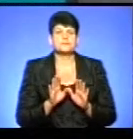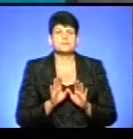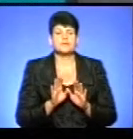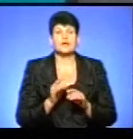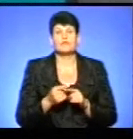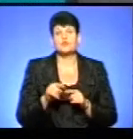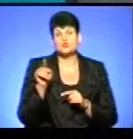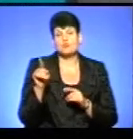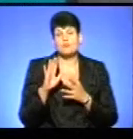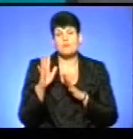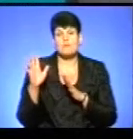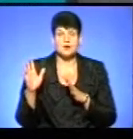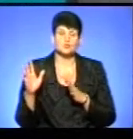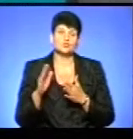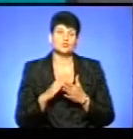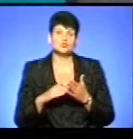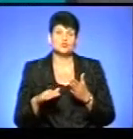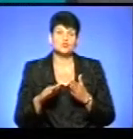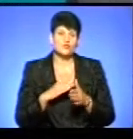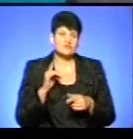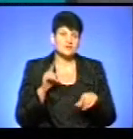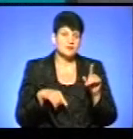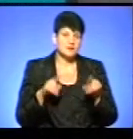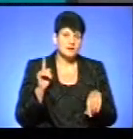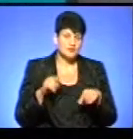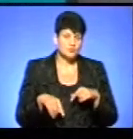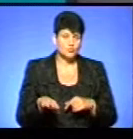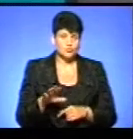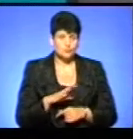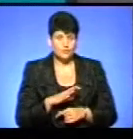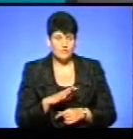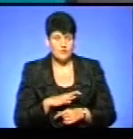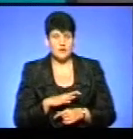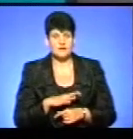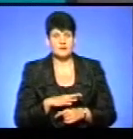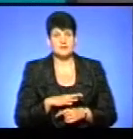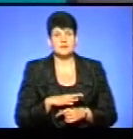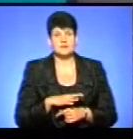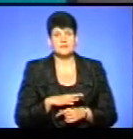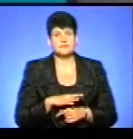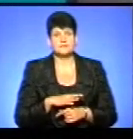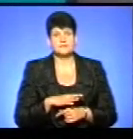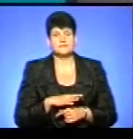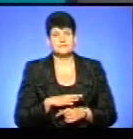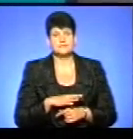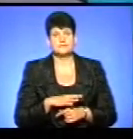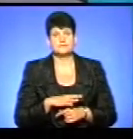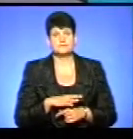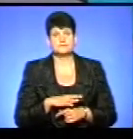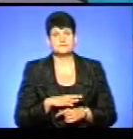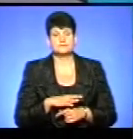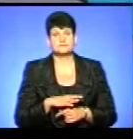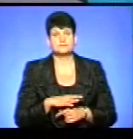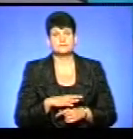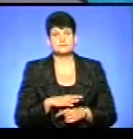Цьому парку, на жаль, зовсім рідко трапляється буватим і трохи не по дорозі. Ну, Ви ж захисниця